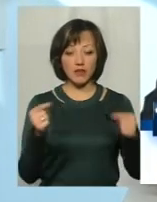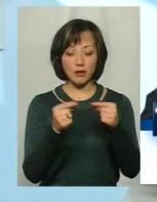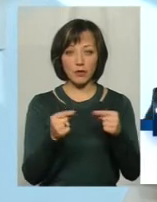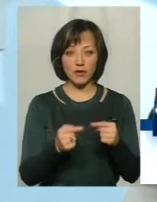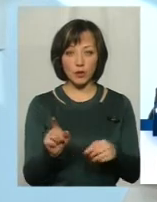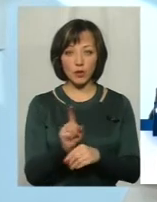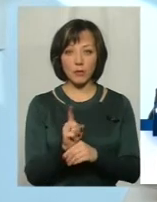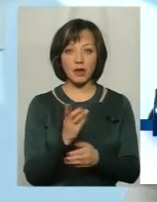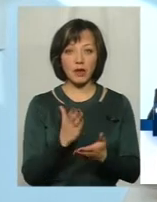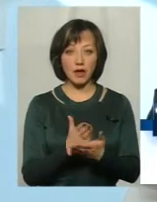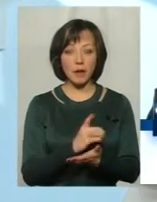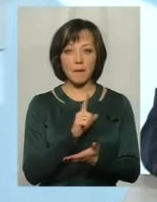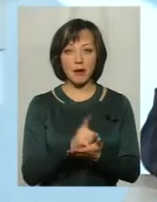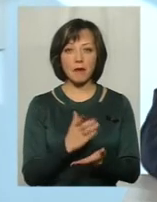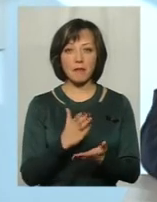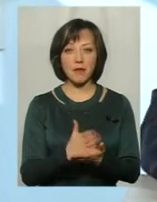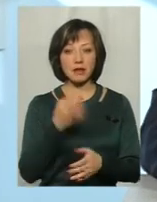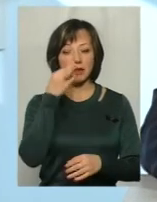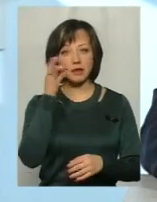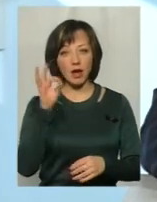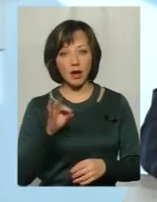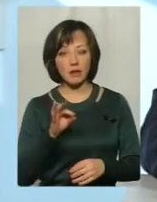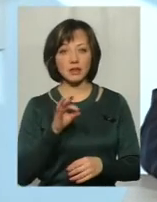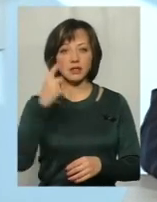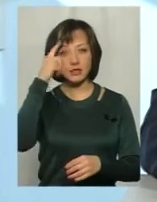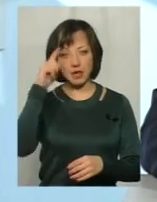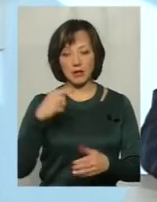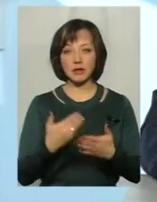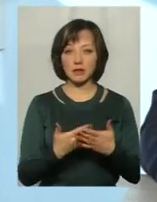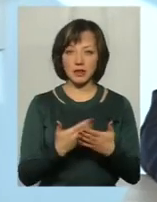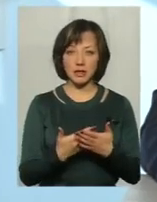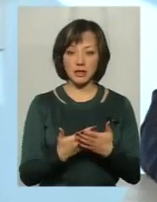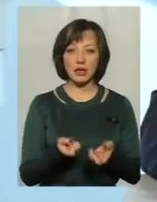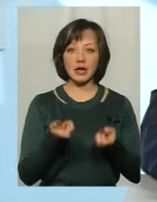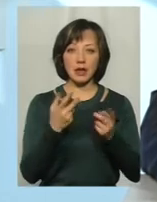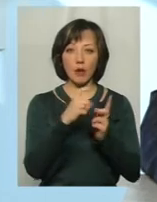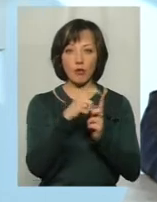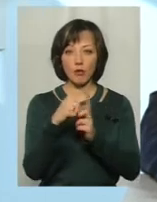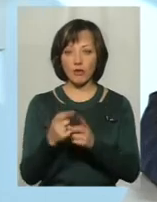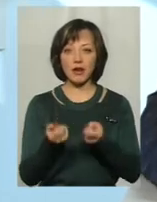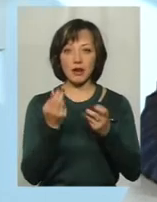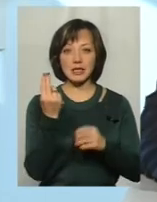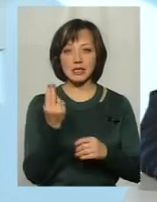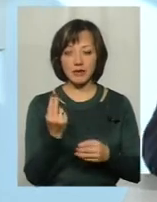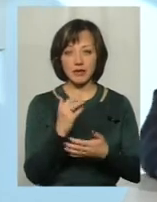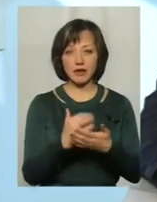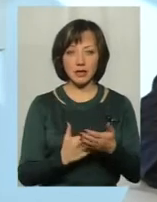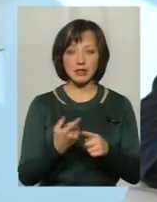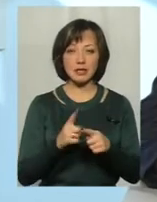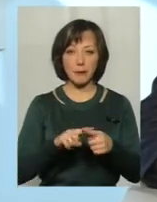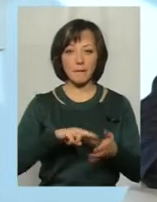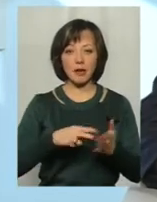норм, які є, вона має мати певні навички, вона має знати, ну, до прикладу, там кілька букв, кілька цифр. Тобто це